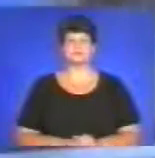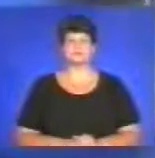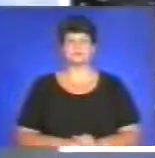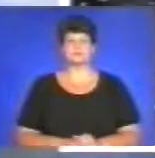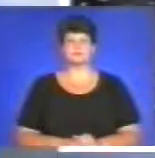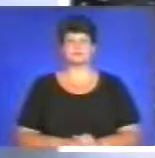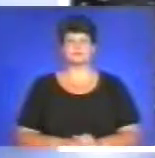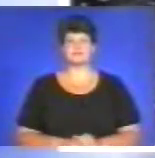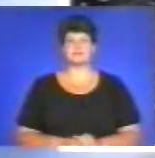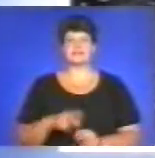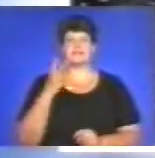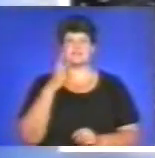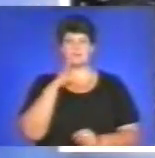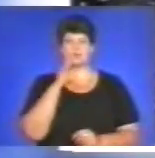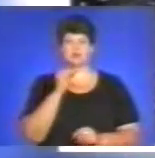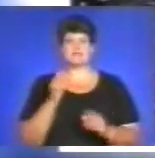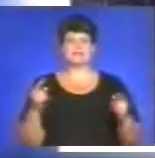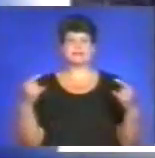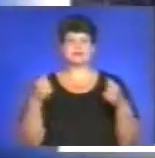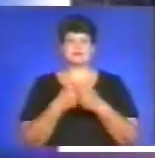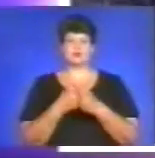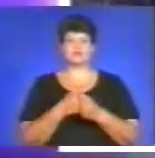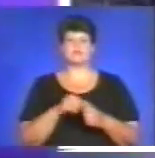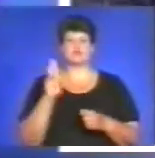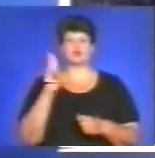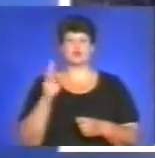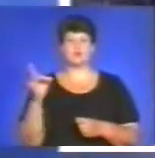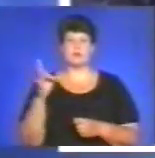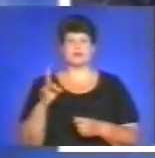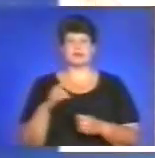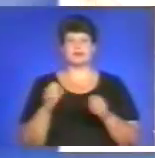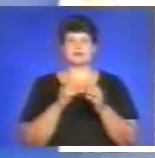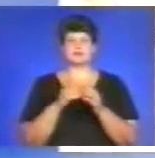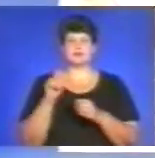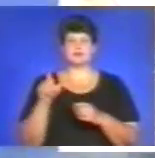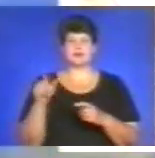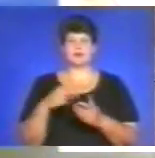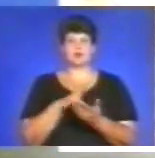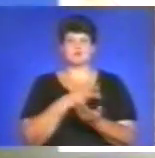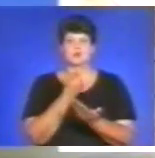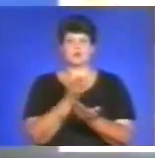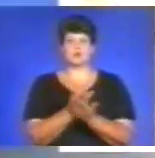Дві маршрутки зіткнулися у Шумському районі, десяток людей госпіталізували.